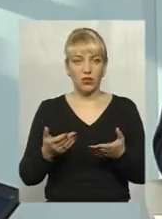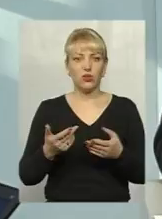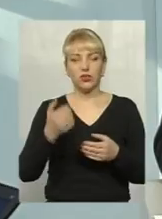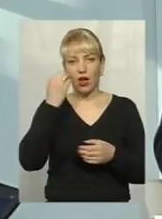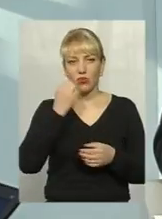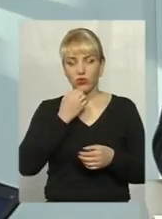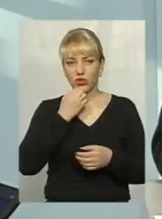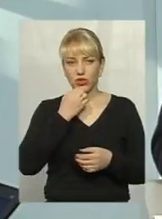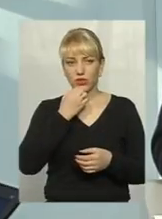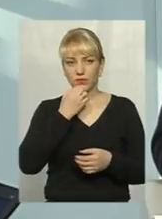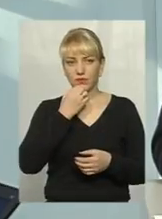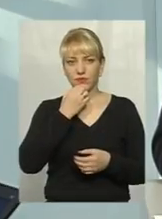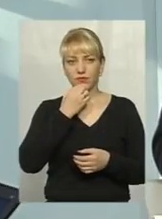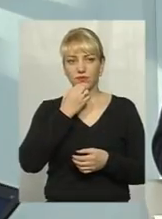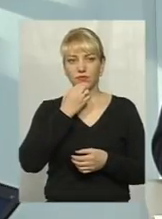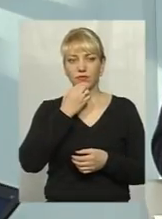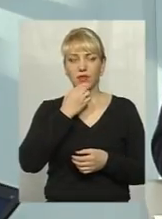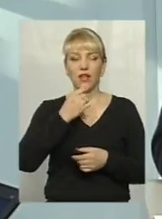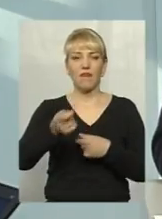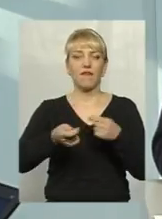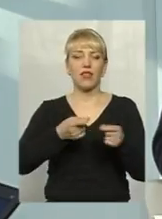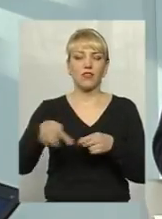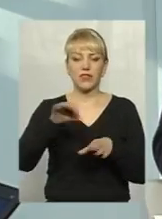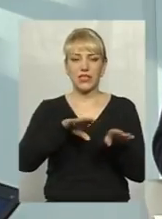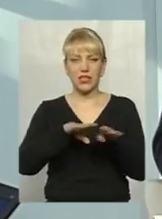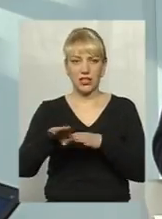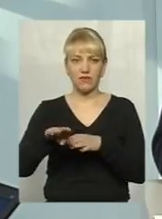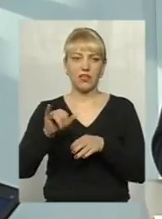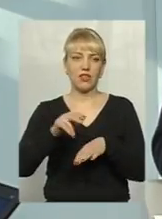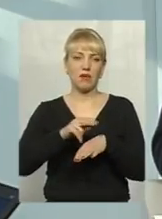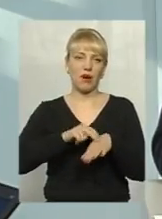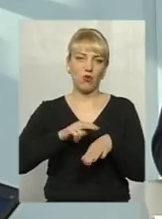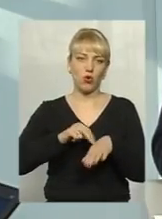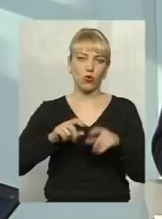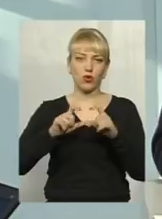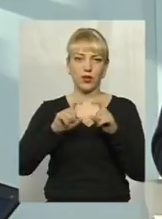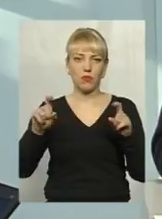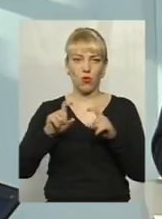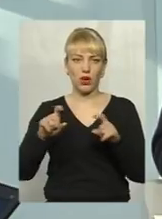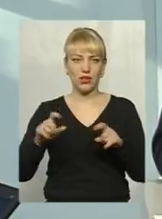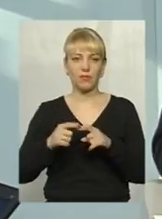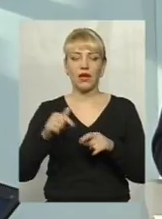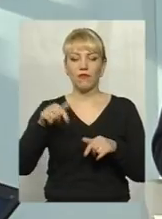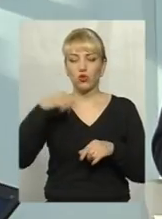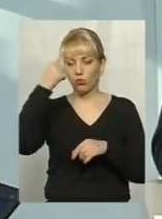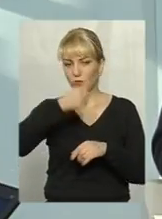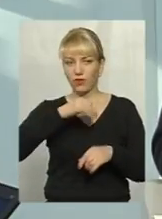дякуючи і владі усіх рівнів, і правоохоронним органам, в цьому році використання